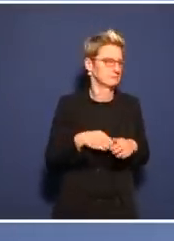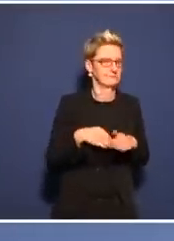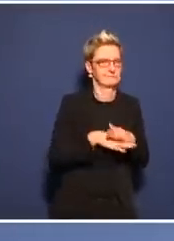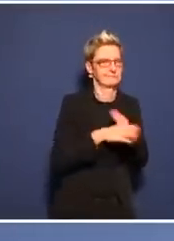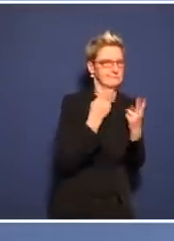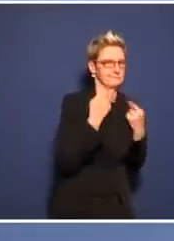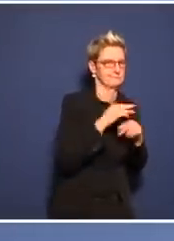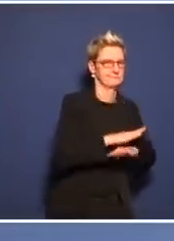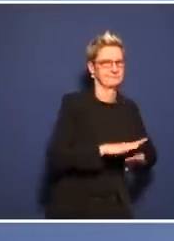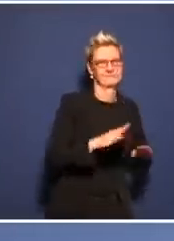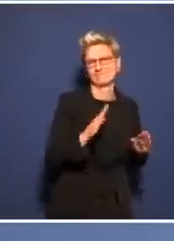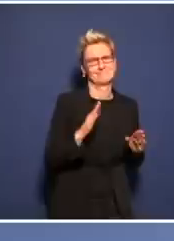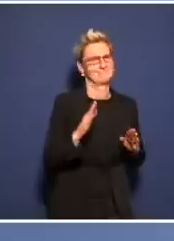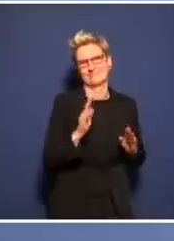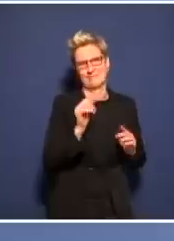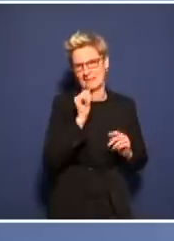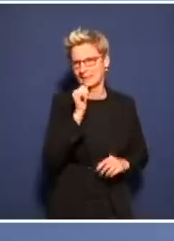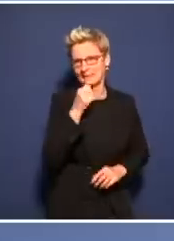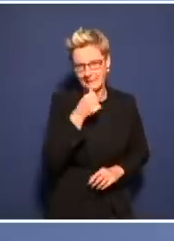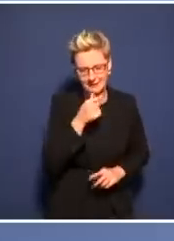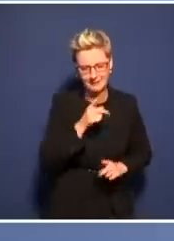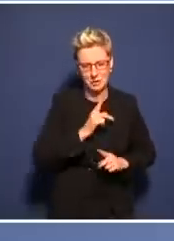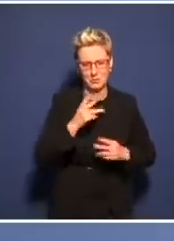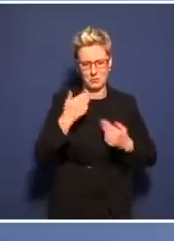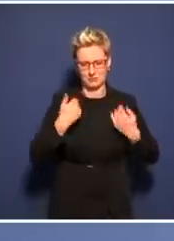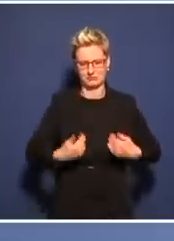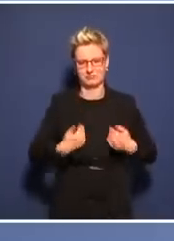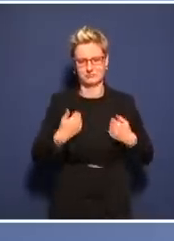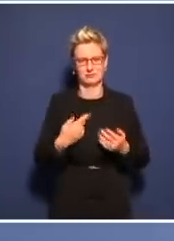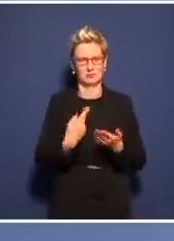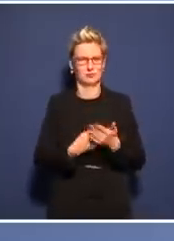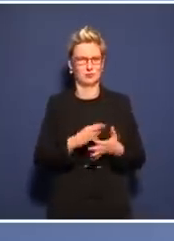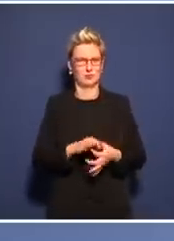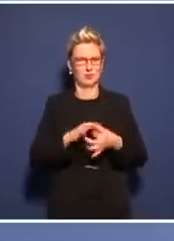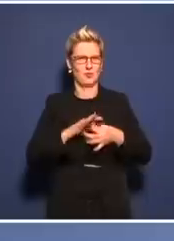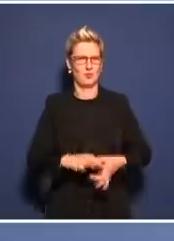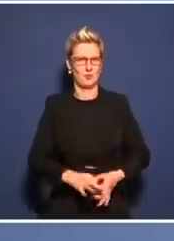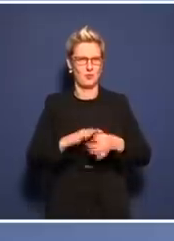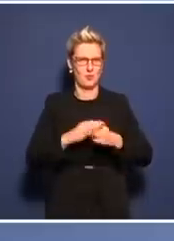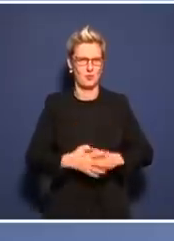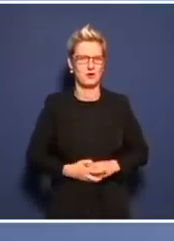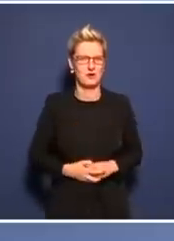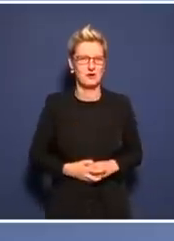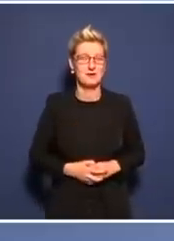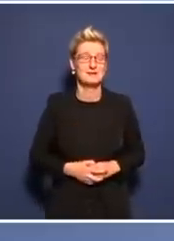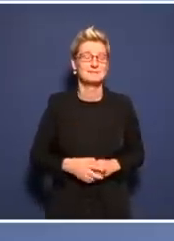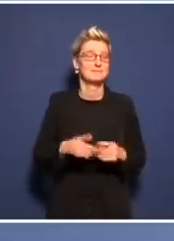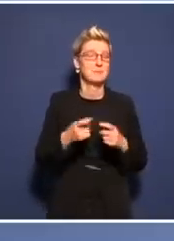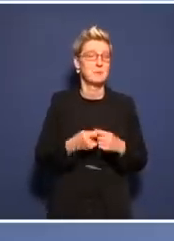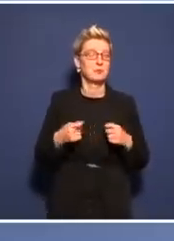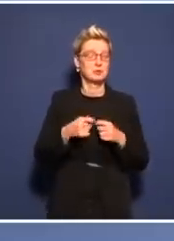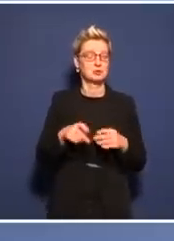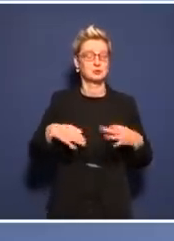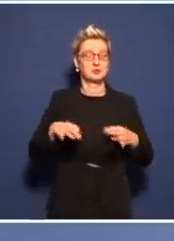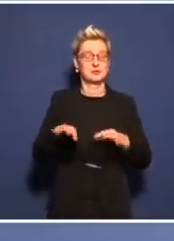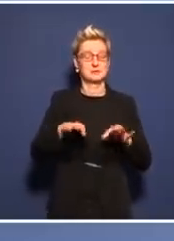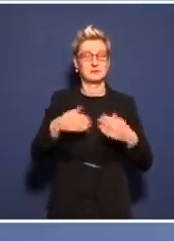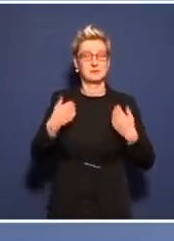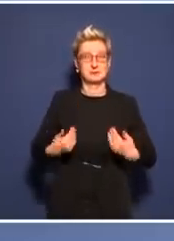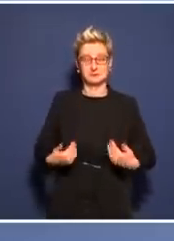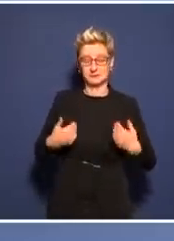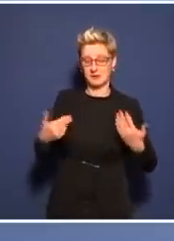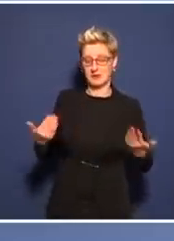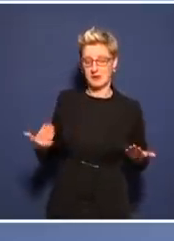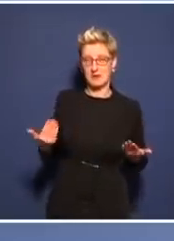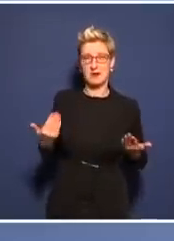erstaunlich, dass der Gesundheitsminister von sich selbst in der dritten Person spricht. Naja, solange es noch nicht plural, also